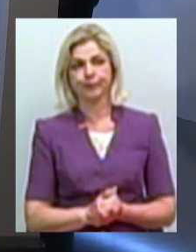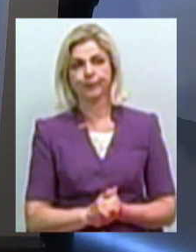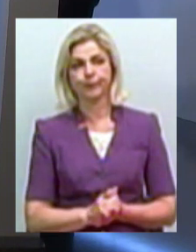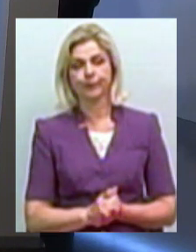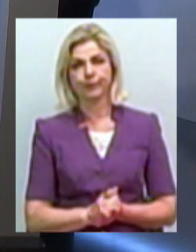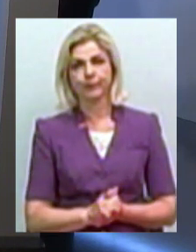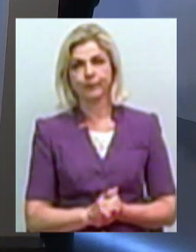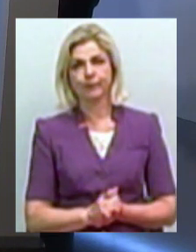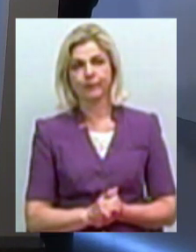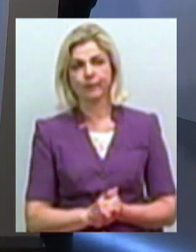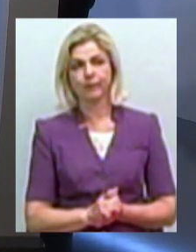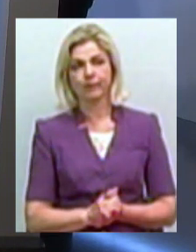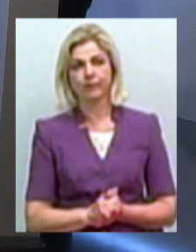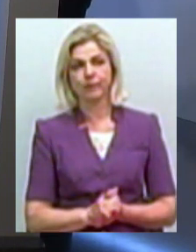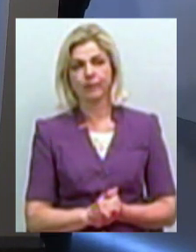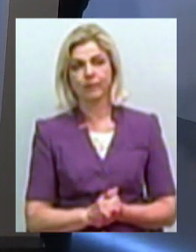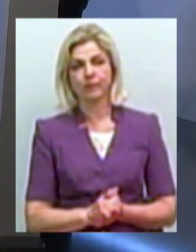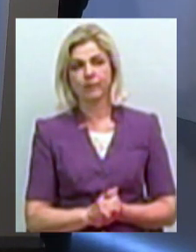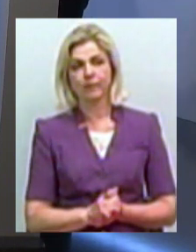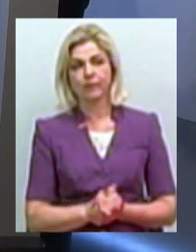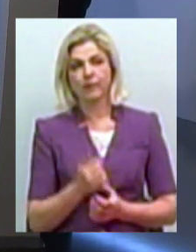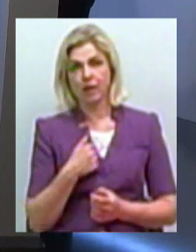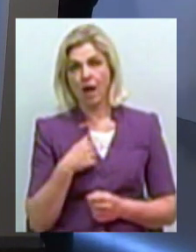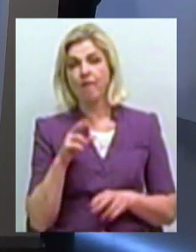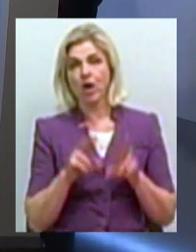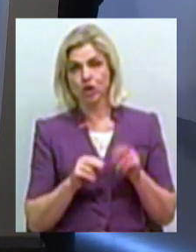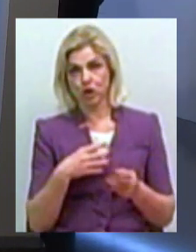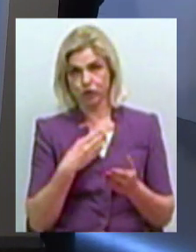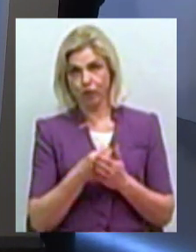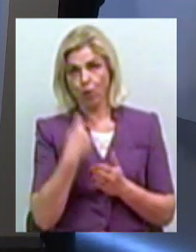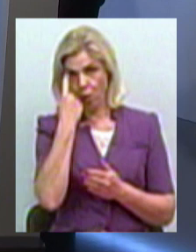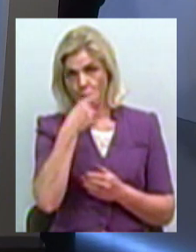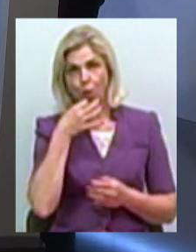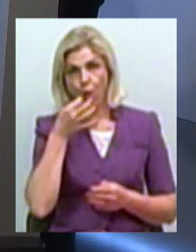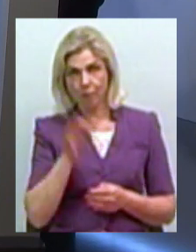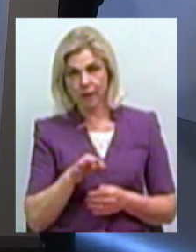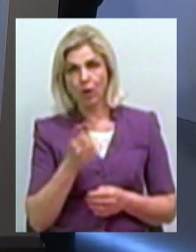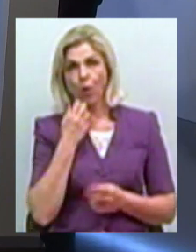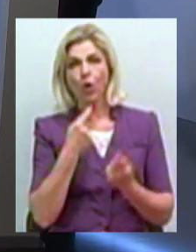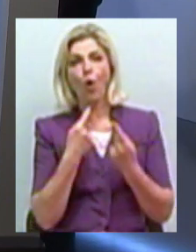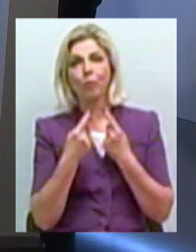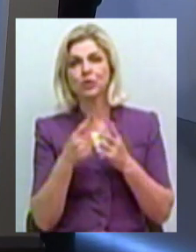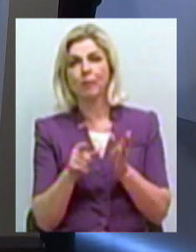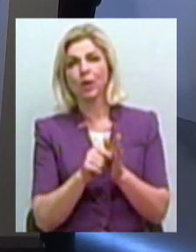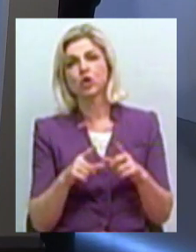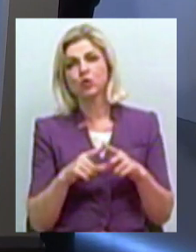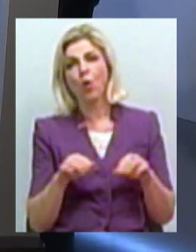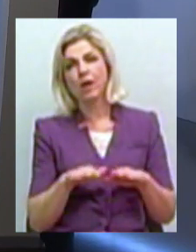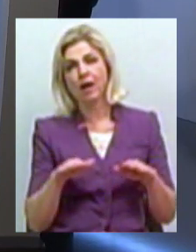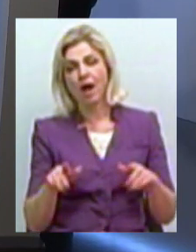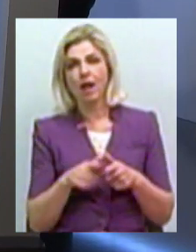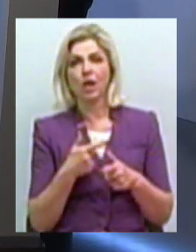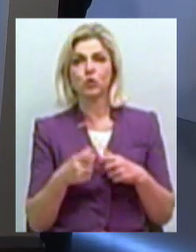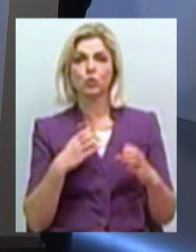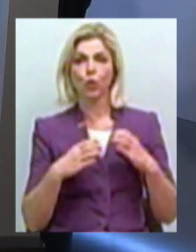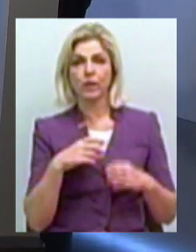дуже здоровано. Я вважаю, так з особистого досвіду, коли ми спілкуємося саме із школярами, чи це студенти,